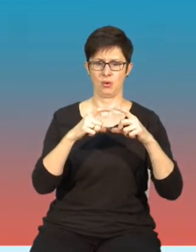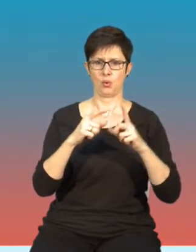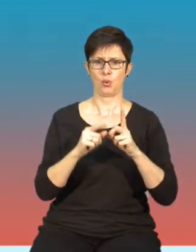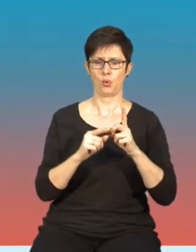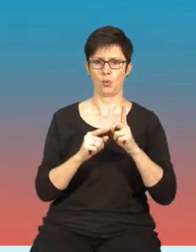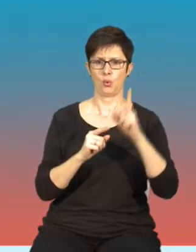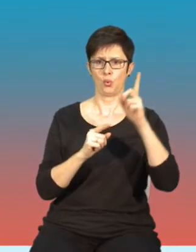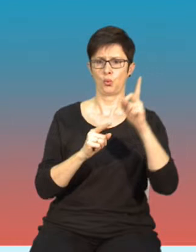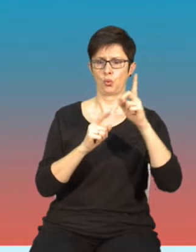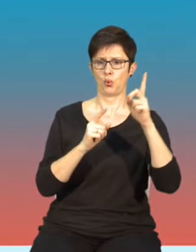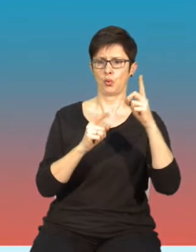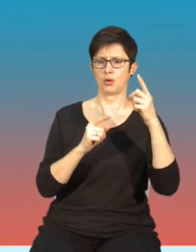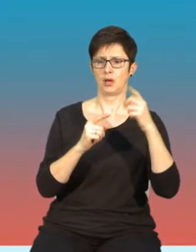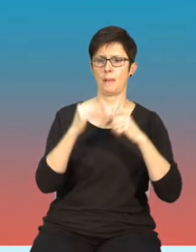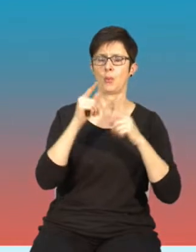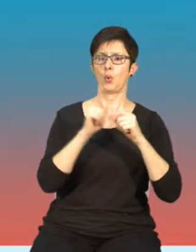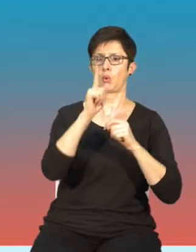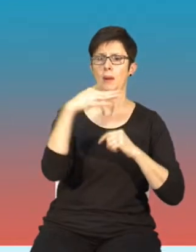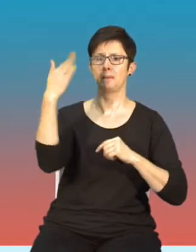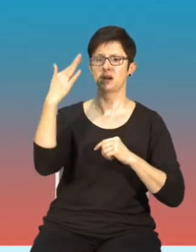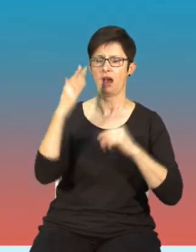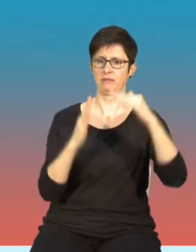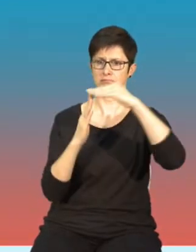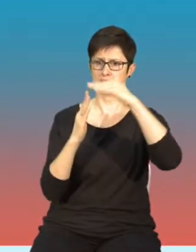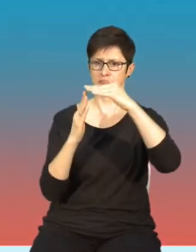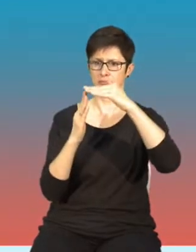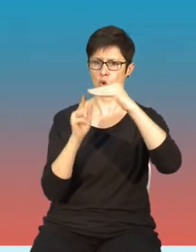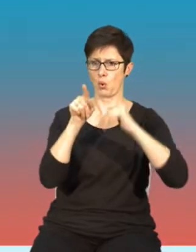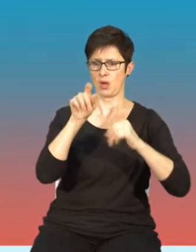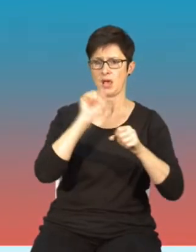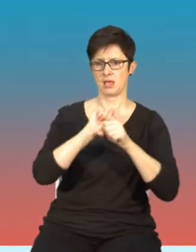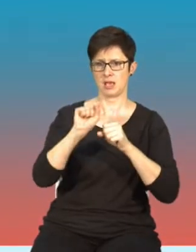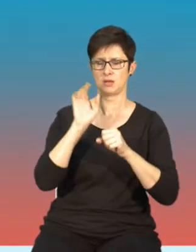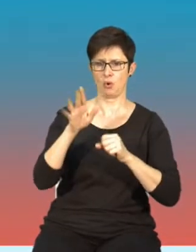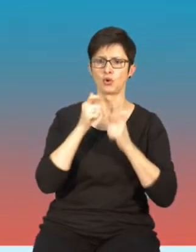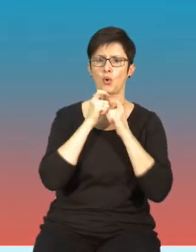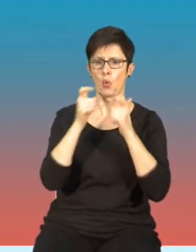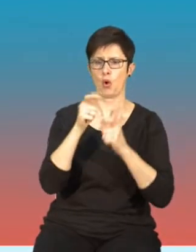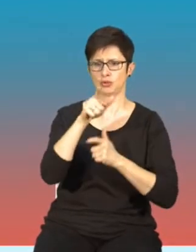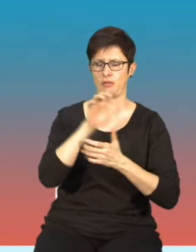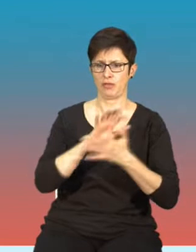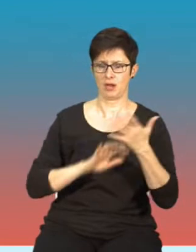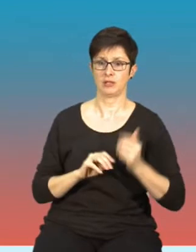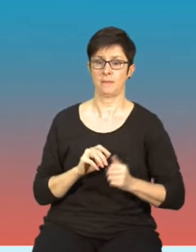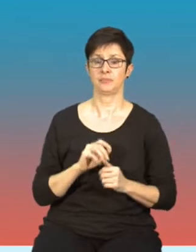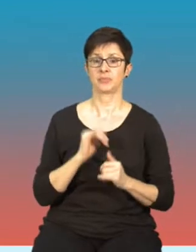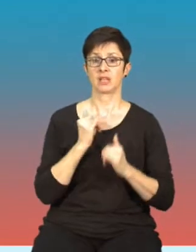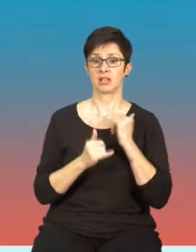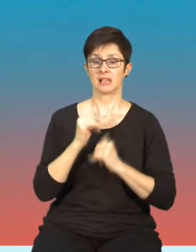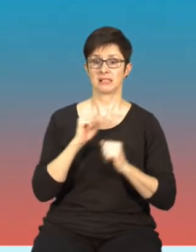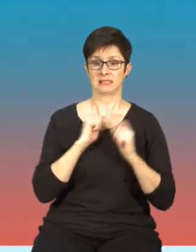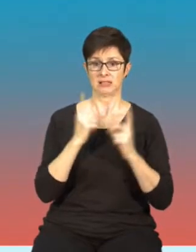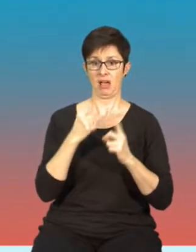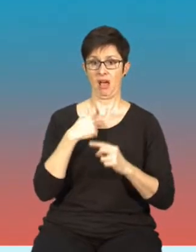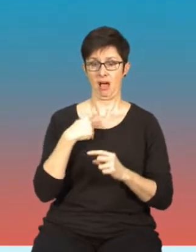prawym rau każdego posta. Pozwala zgłoszenie treści. W momencie, kiedy je z